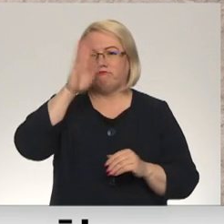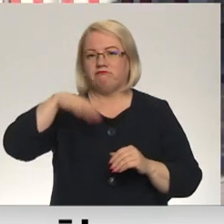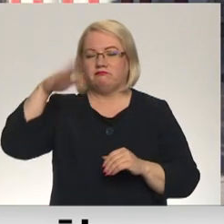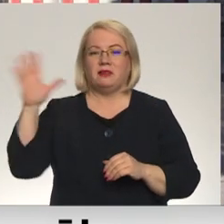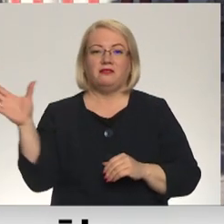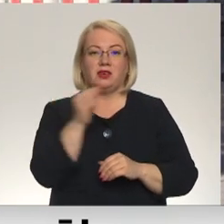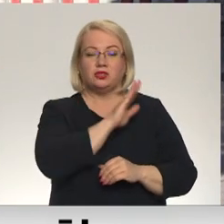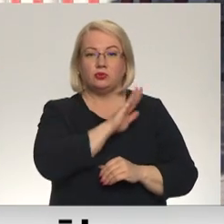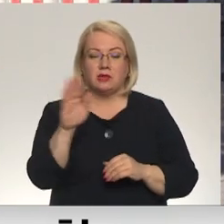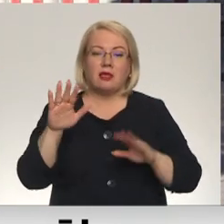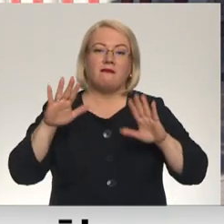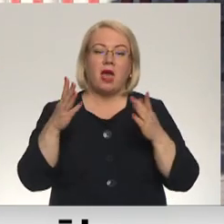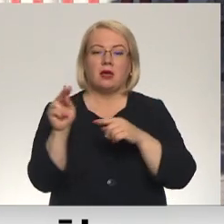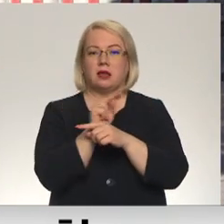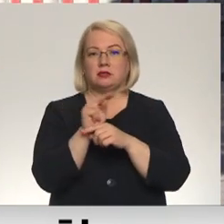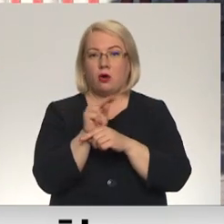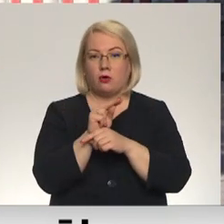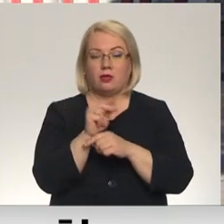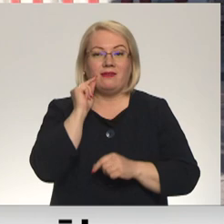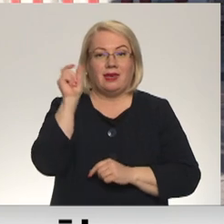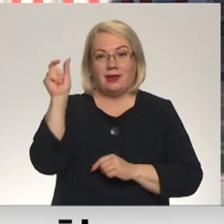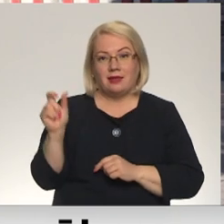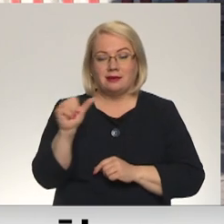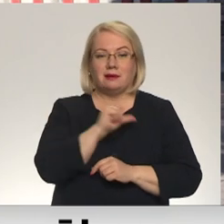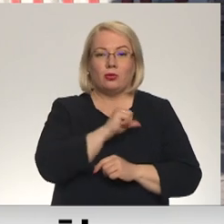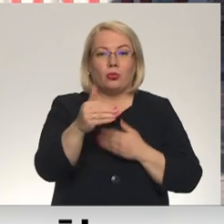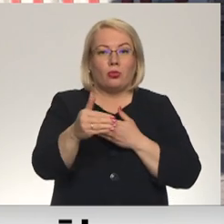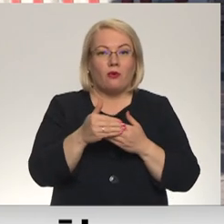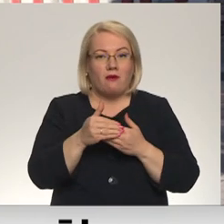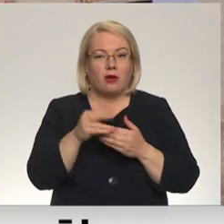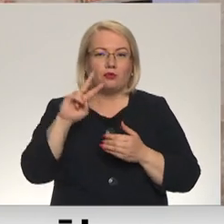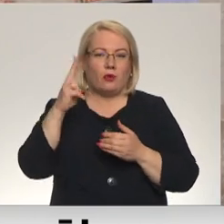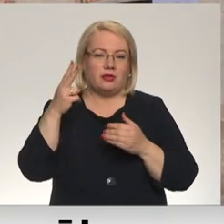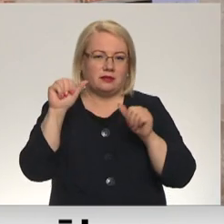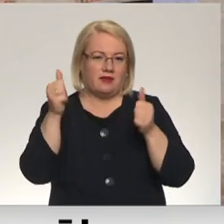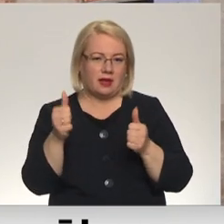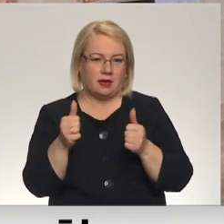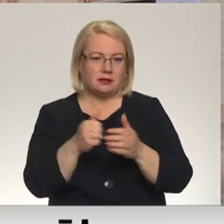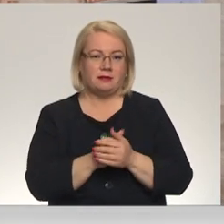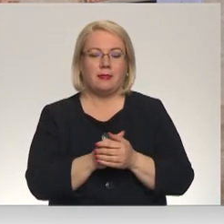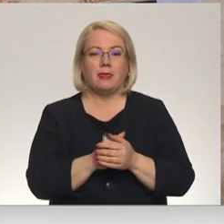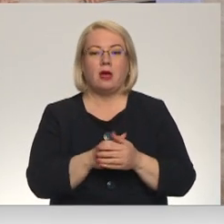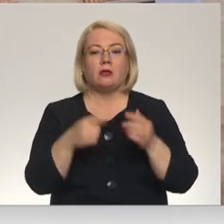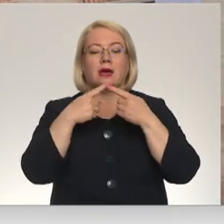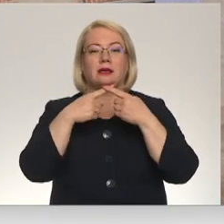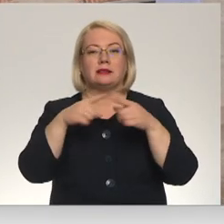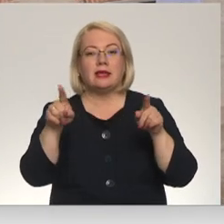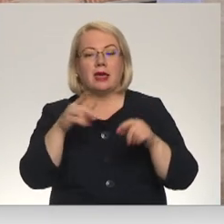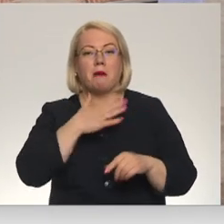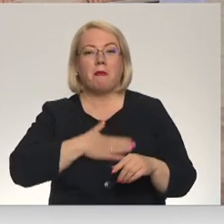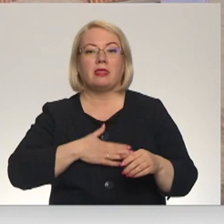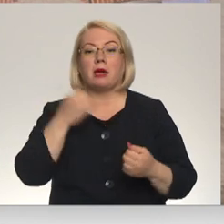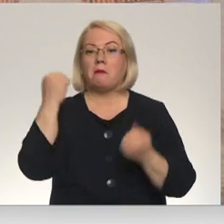savā sienās vai restaurēt. Andri Milleram tuvāks ir otrs variants. Citiem zēniem patīk